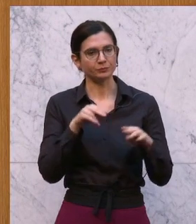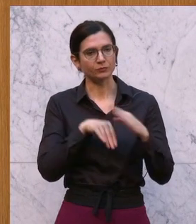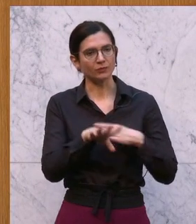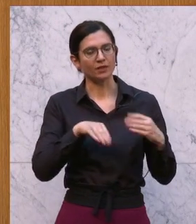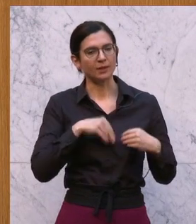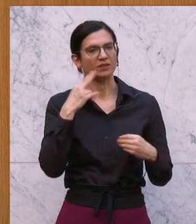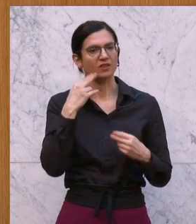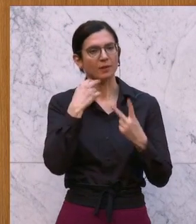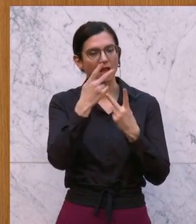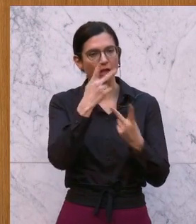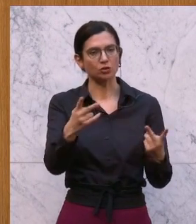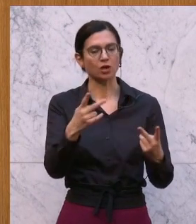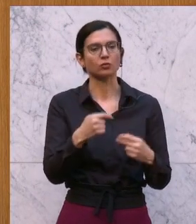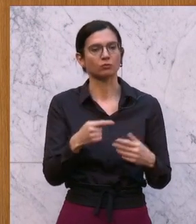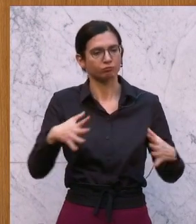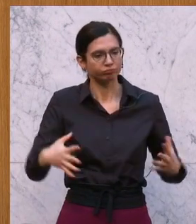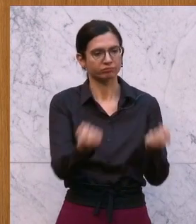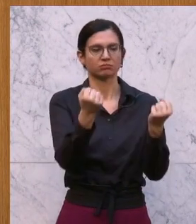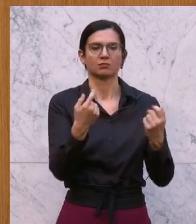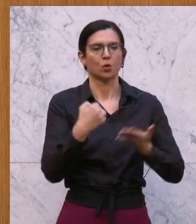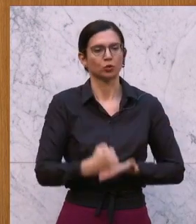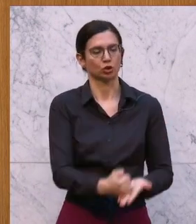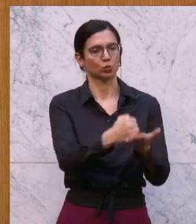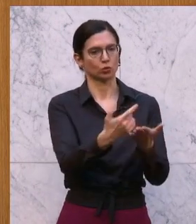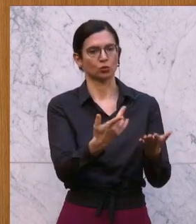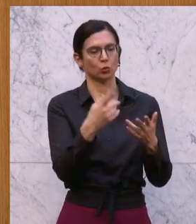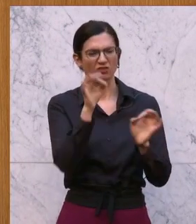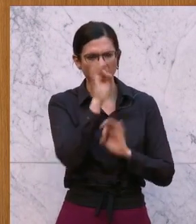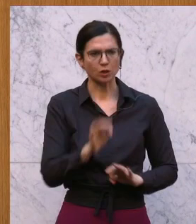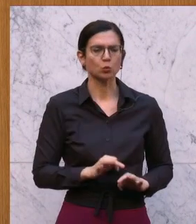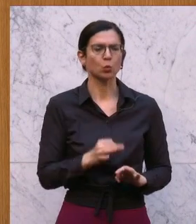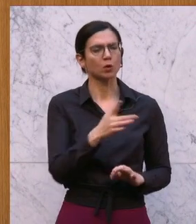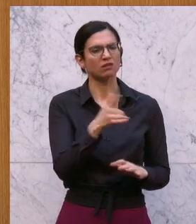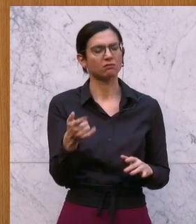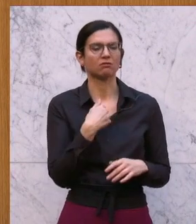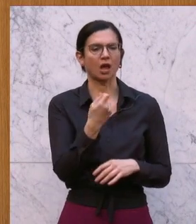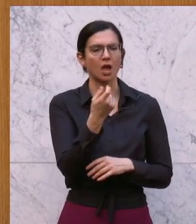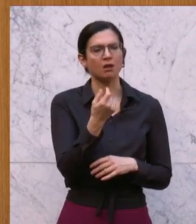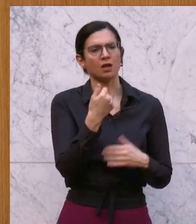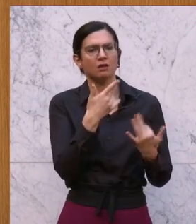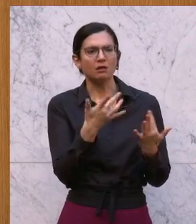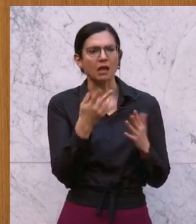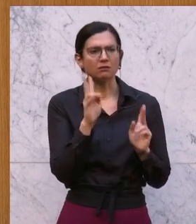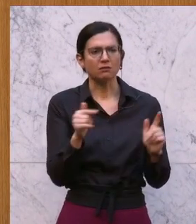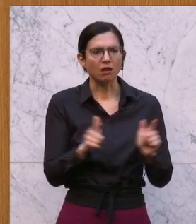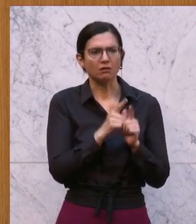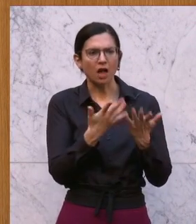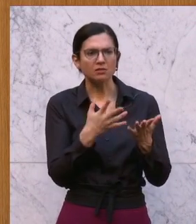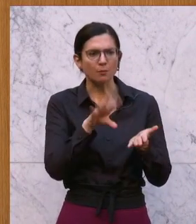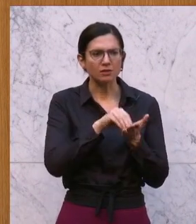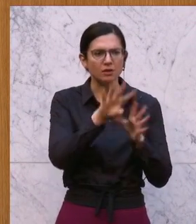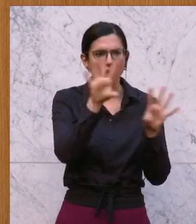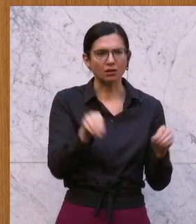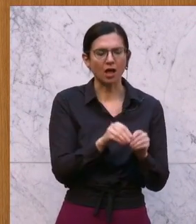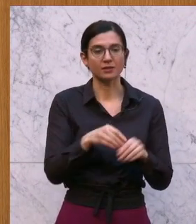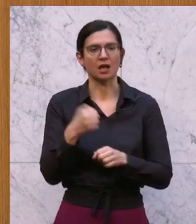anschaut, dann hat man denen unter die Arme gegriffen und versucht, dass sie liquid durch diese Zeit kommen. Viele Arbeitsplätze